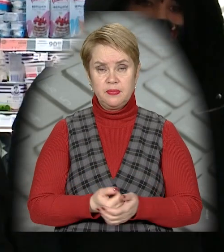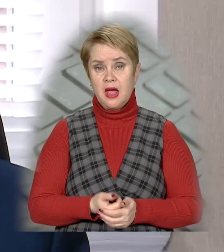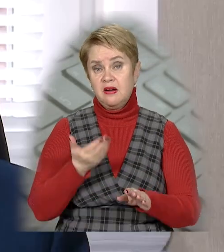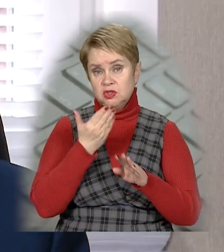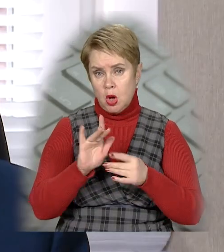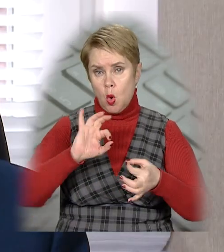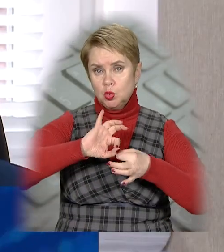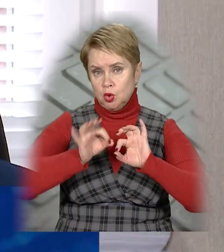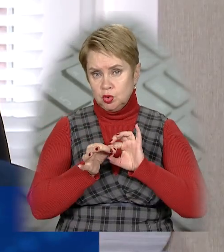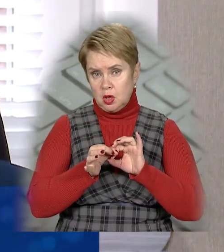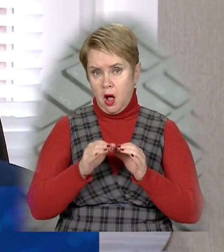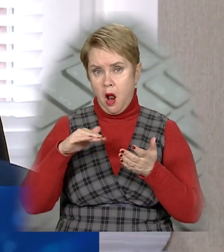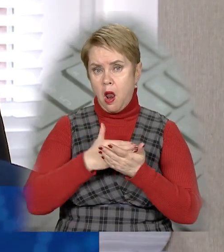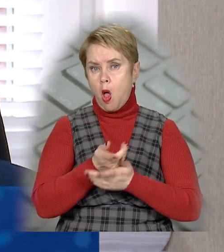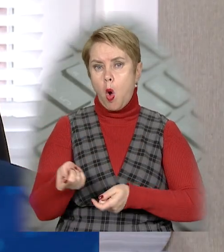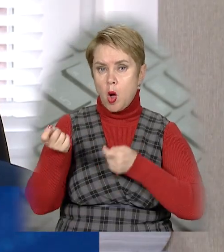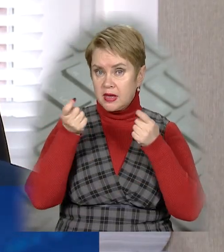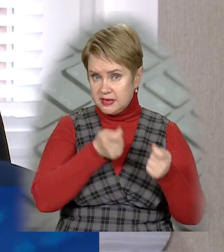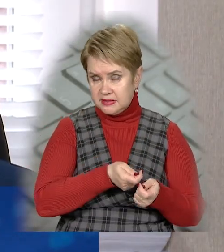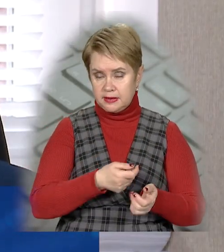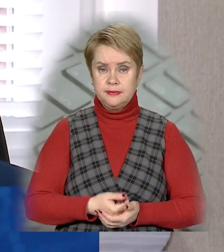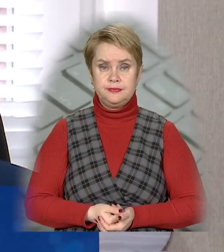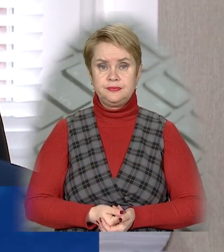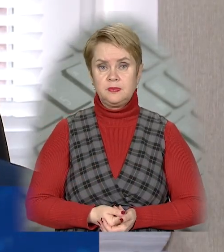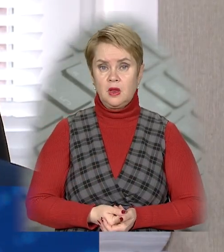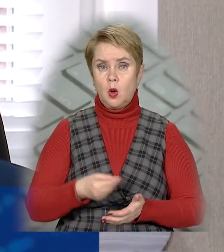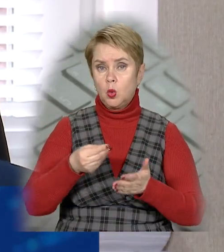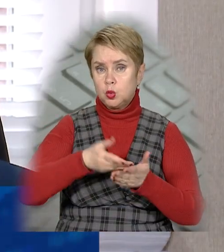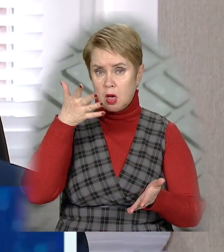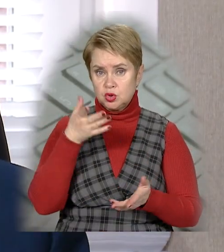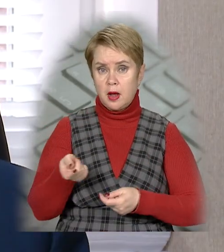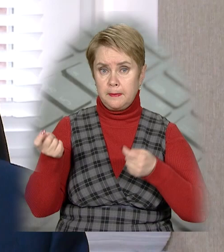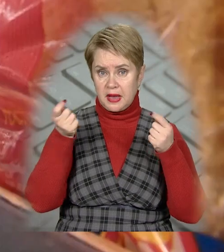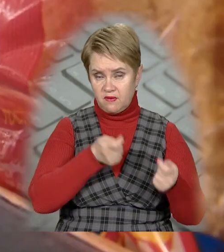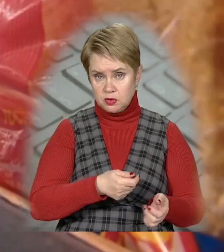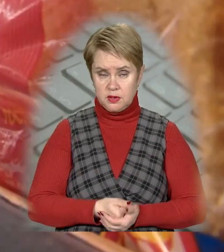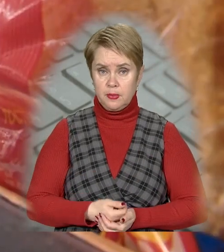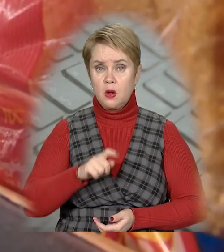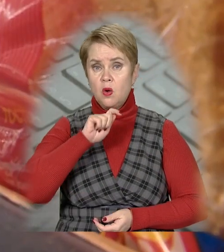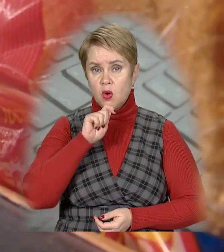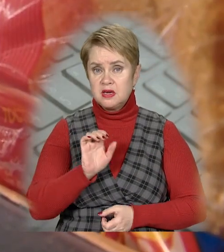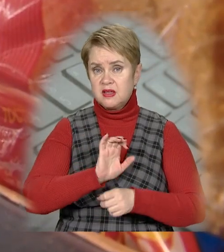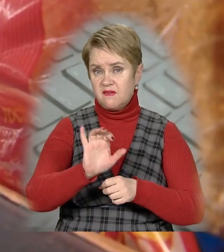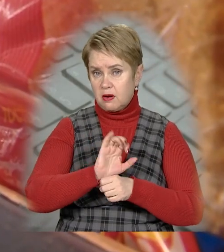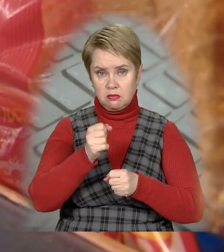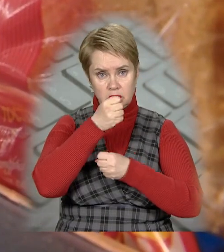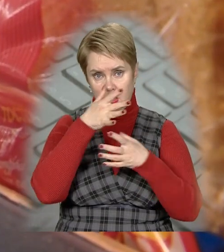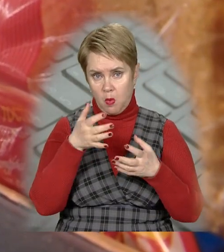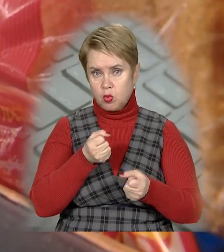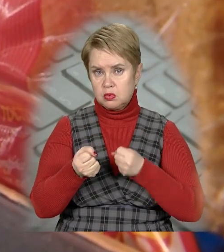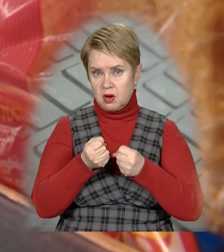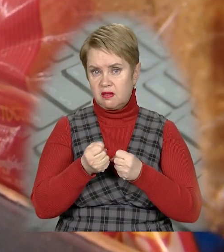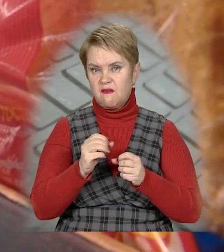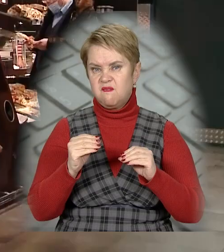частності, це усложнення логістики перевозок, удорожання перевозок. Тож, українські виробники не можуть